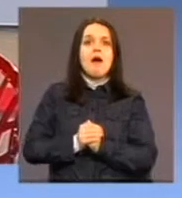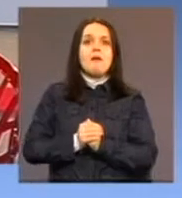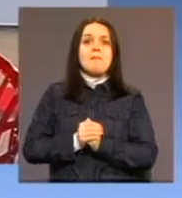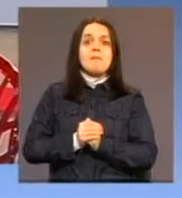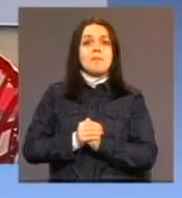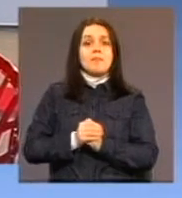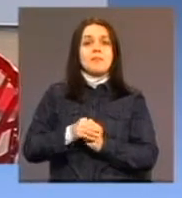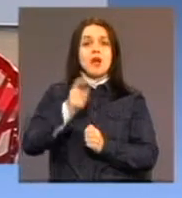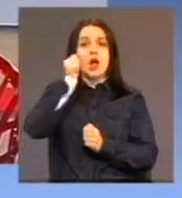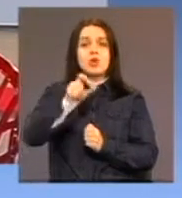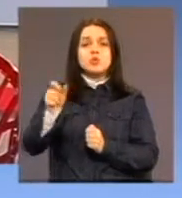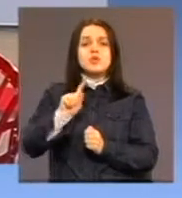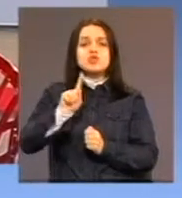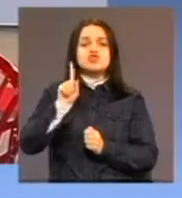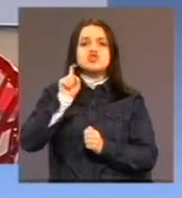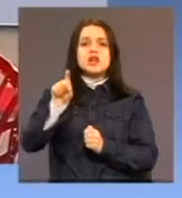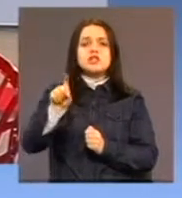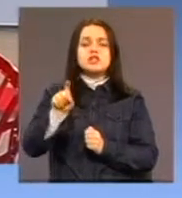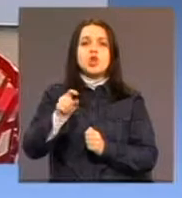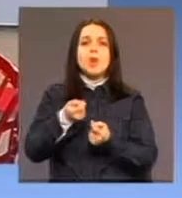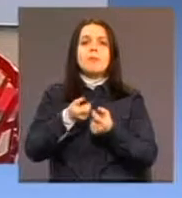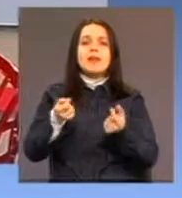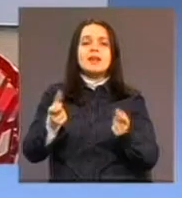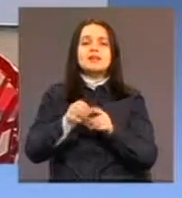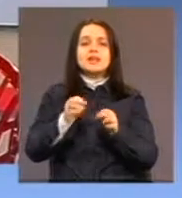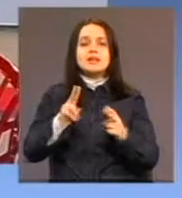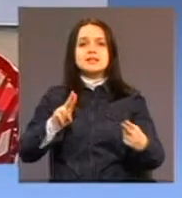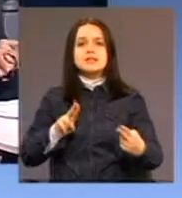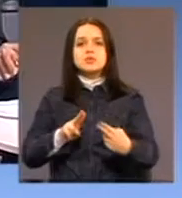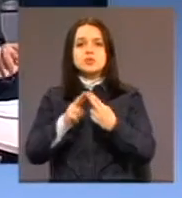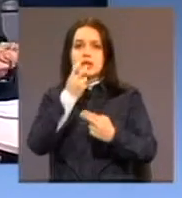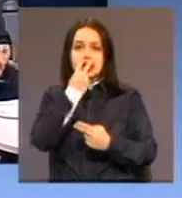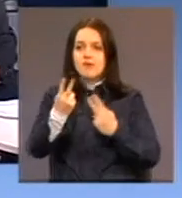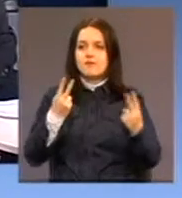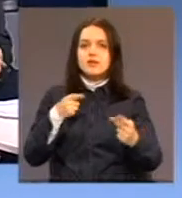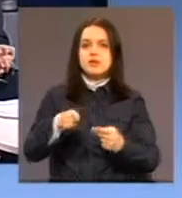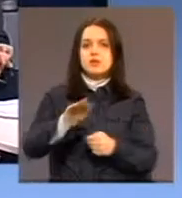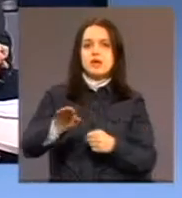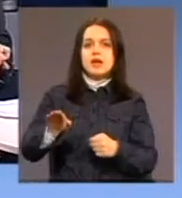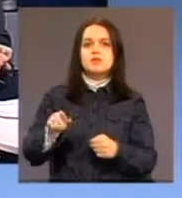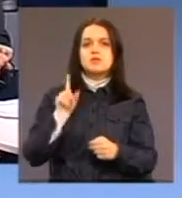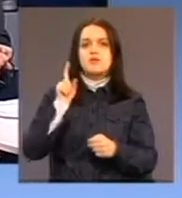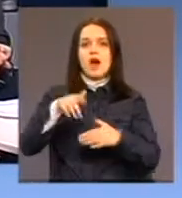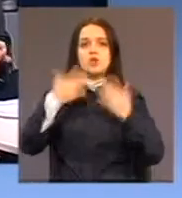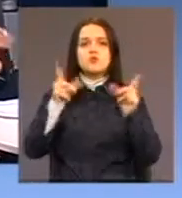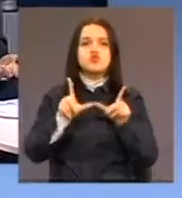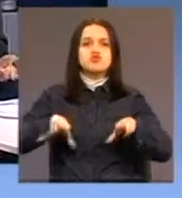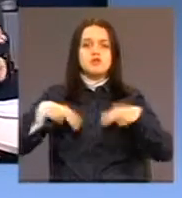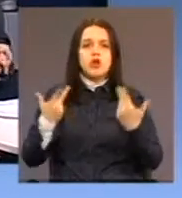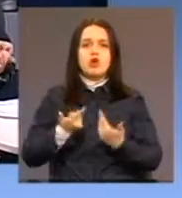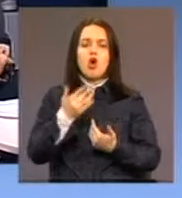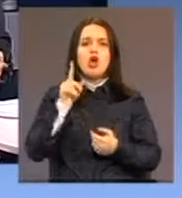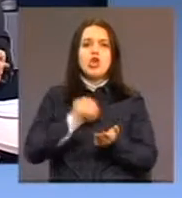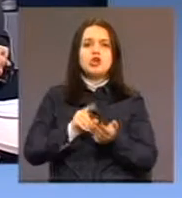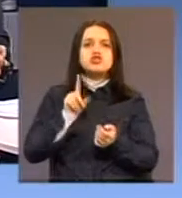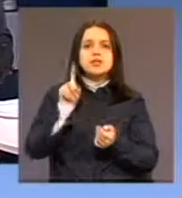da se susretnu sa takvom djecom u svakodnevnom životu. Koliko još uvijek česa pojava da roditelji kriju